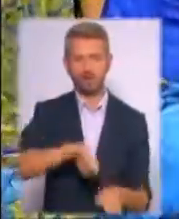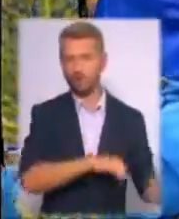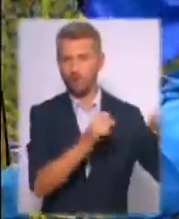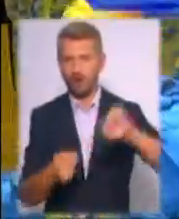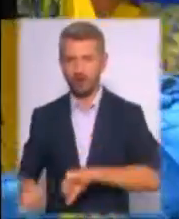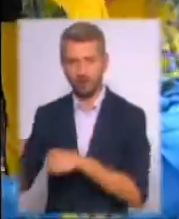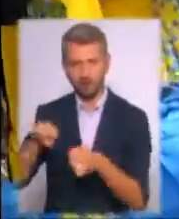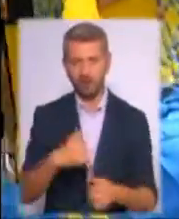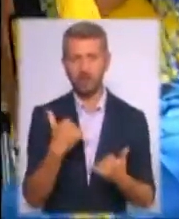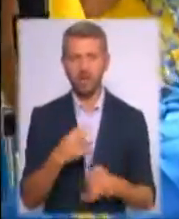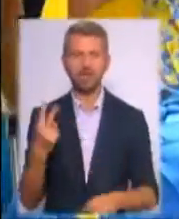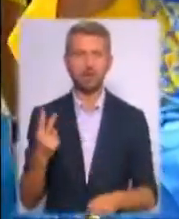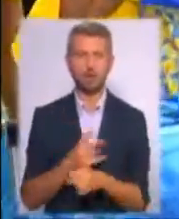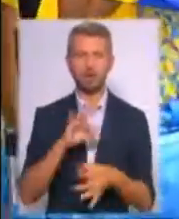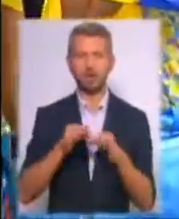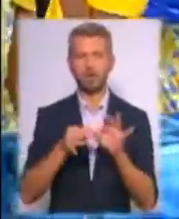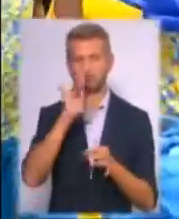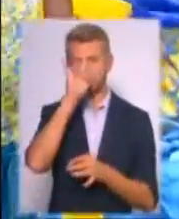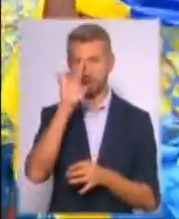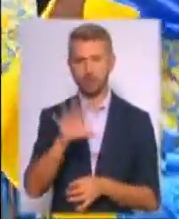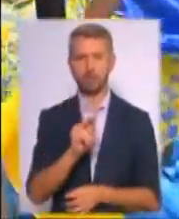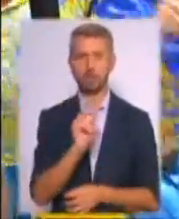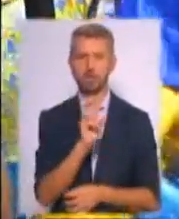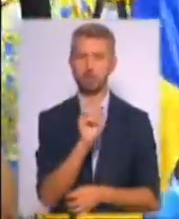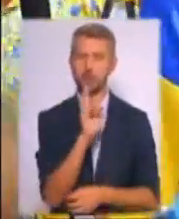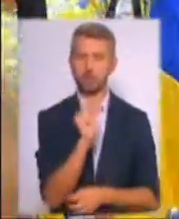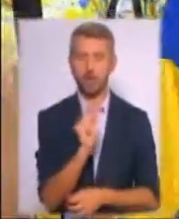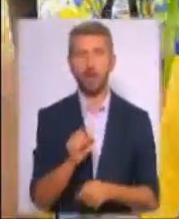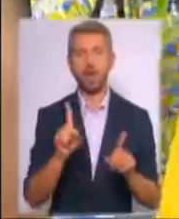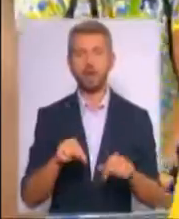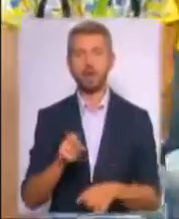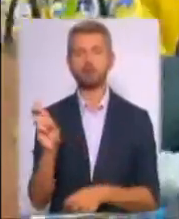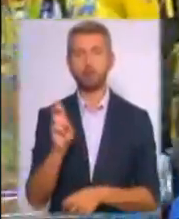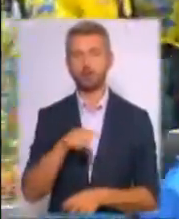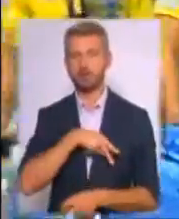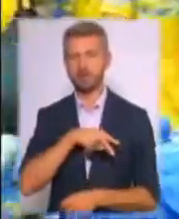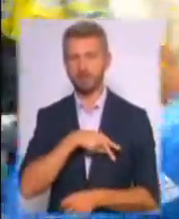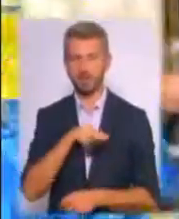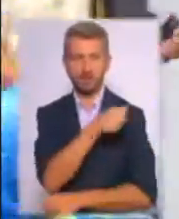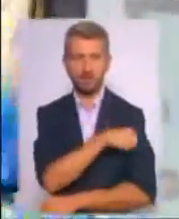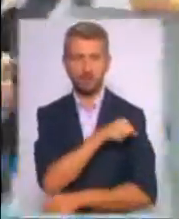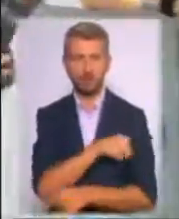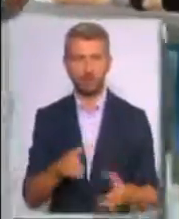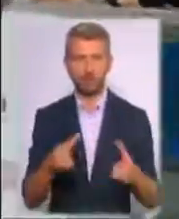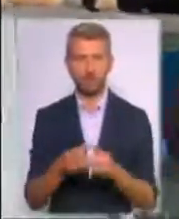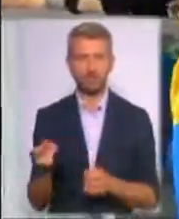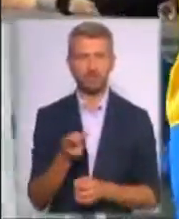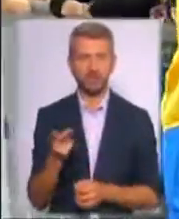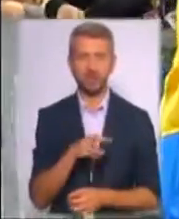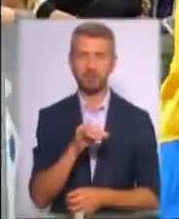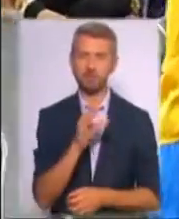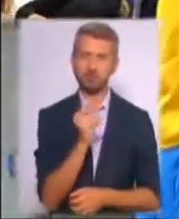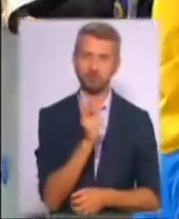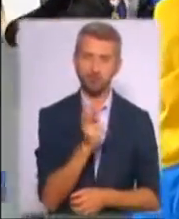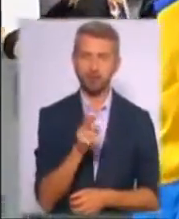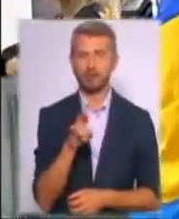тепер вже дворазового олімпійського чемпіона Юрія Чебана, а також бронзових призерів Ріо в екіпажі двійці Тараса Міщука та